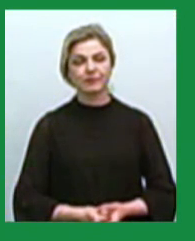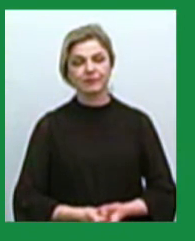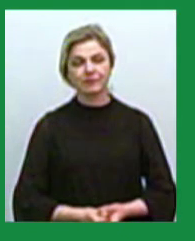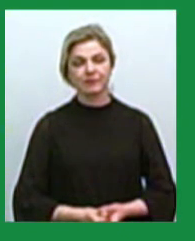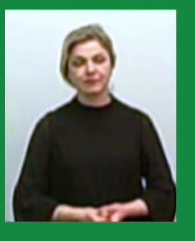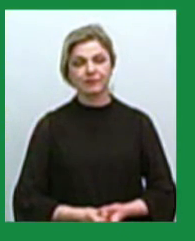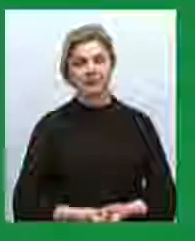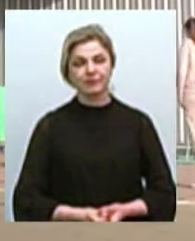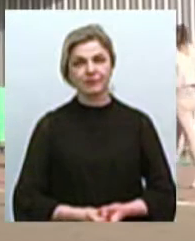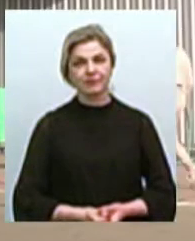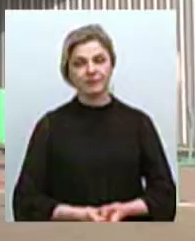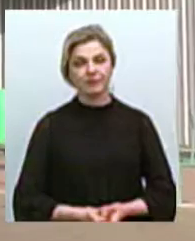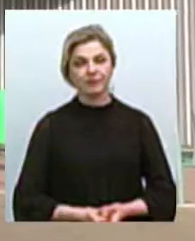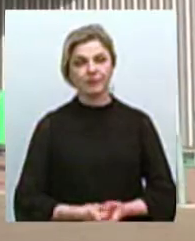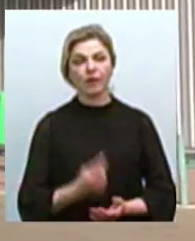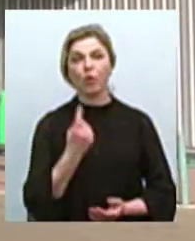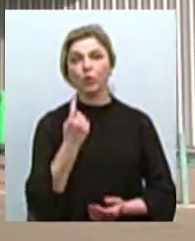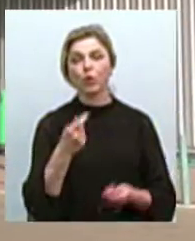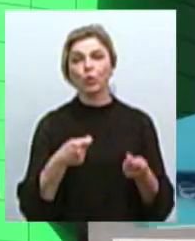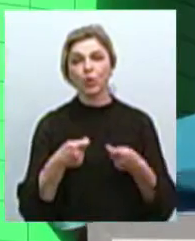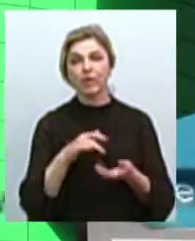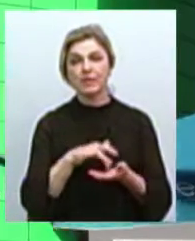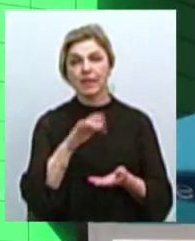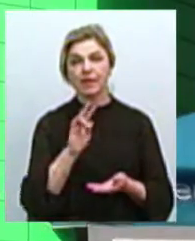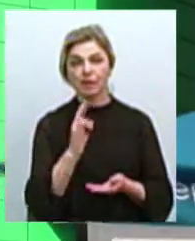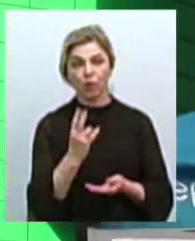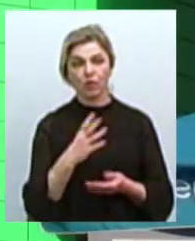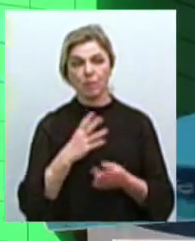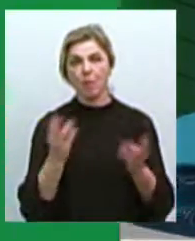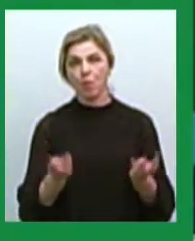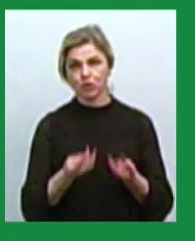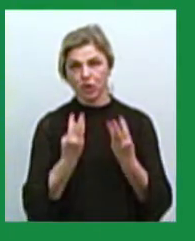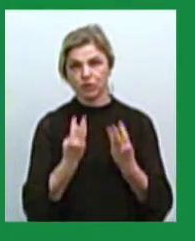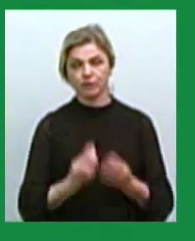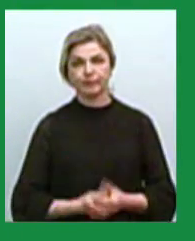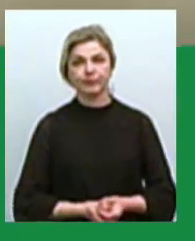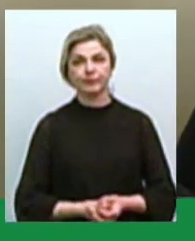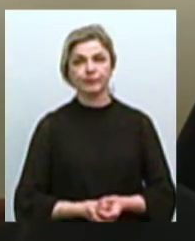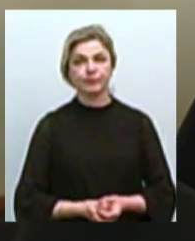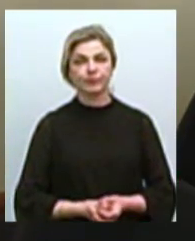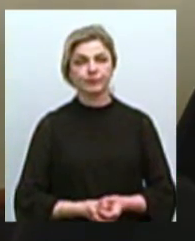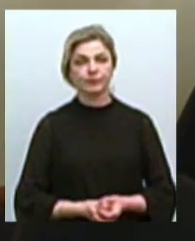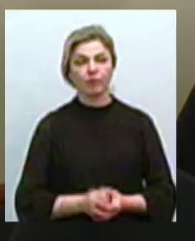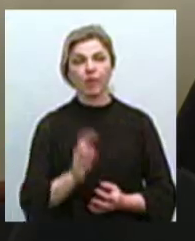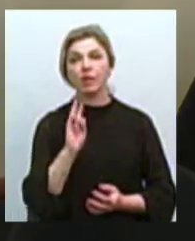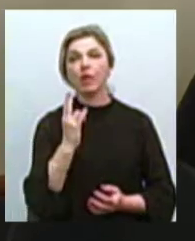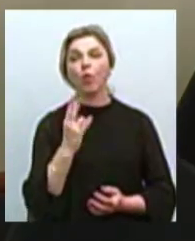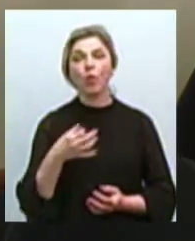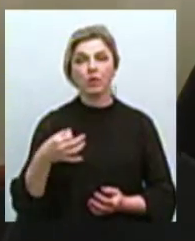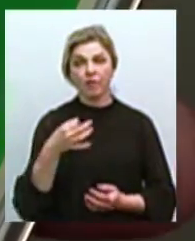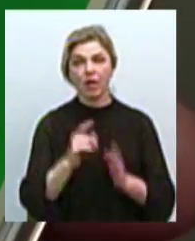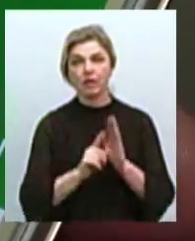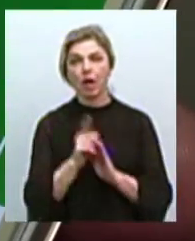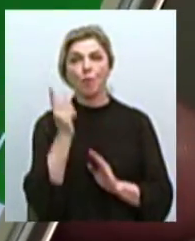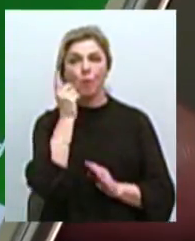Музика У одному з торговельних центрів Миколаєва сталася пожежа. На Миколаївщині запустили мобільний